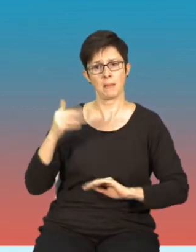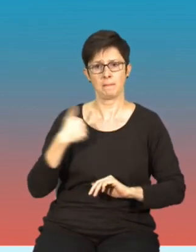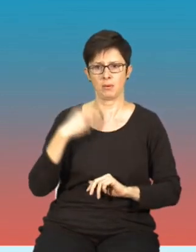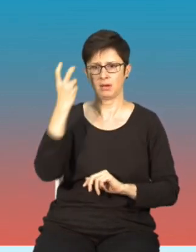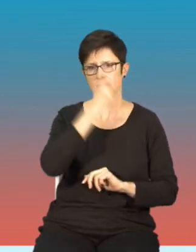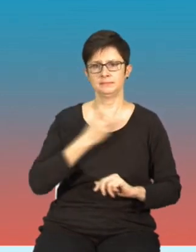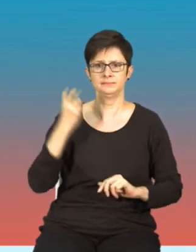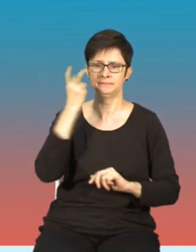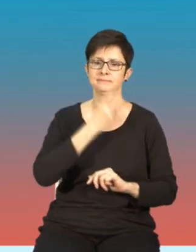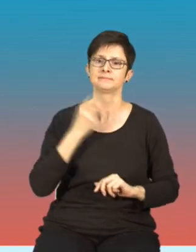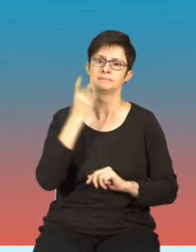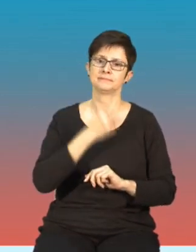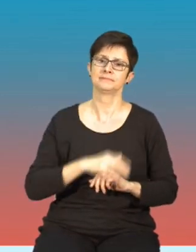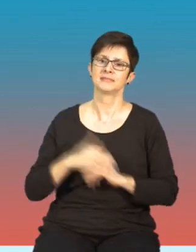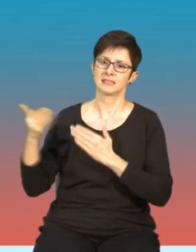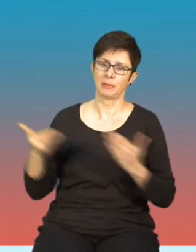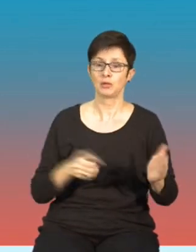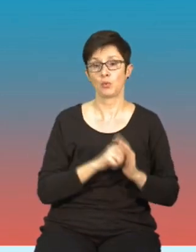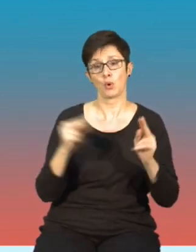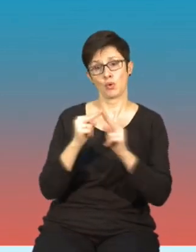interesująca i zapraszam do kontaktu. kontaktu. do kontaktu.